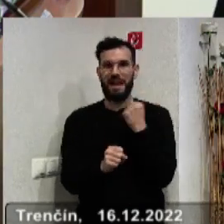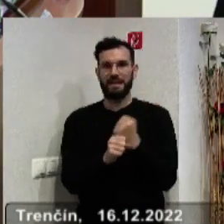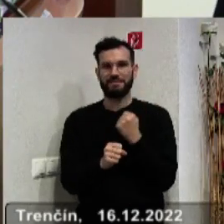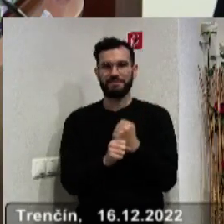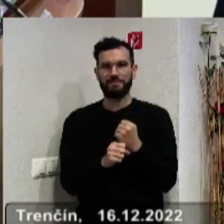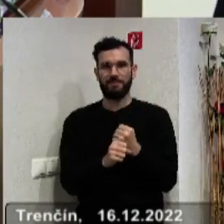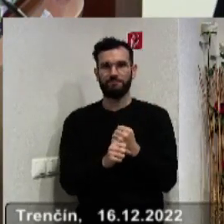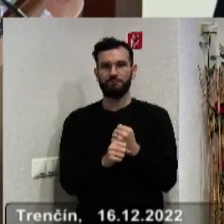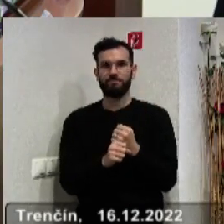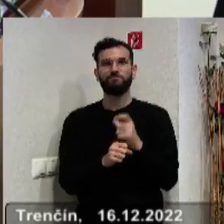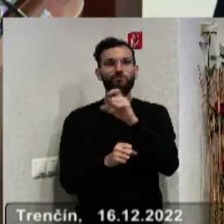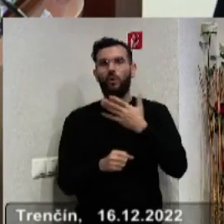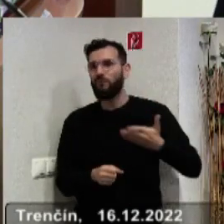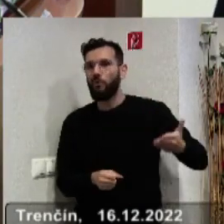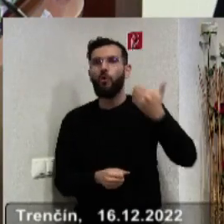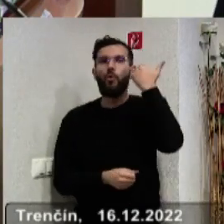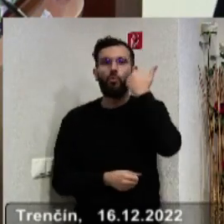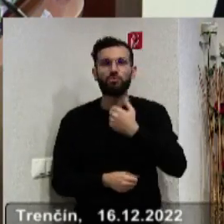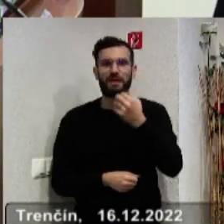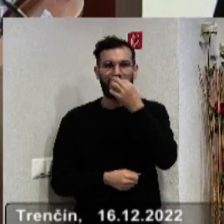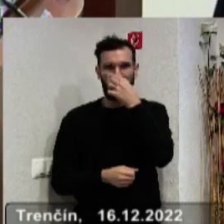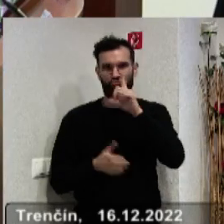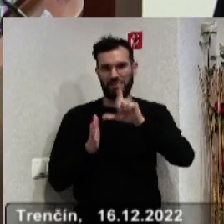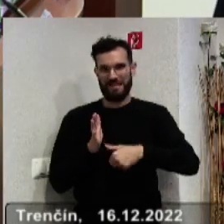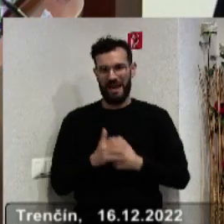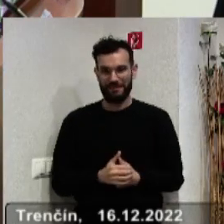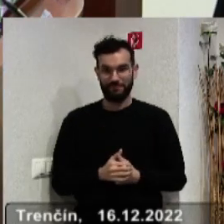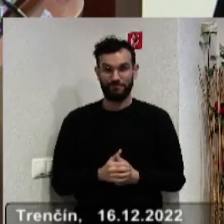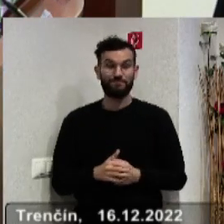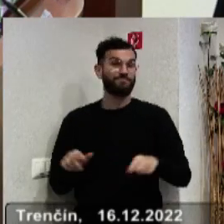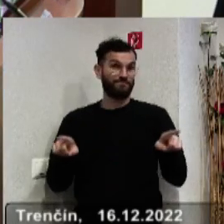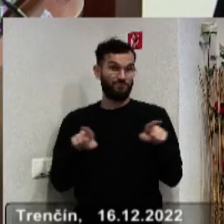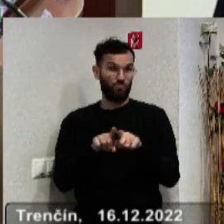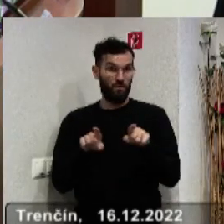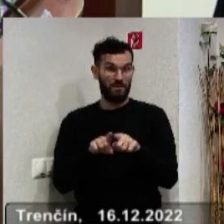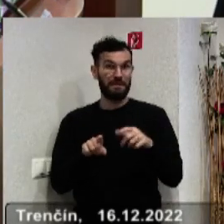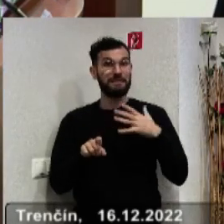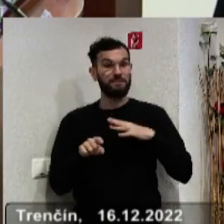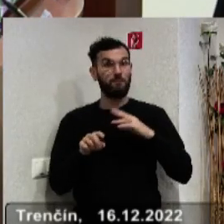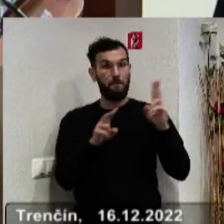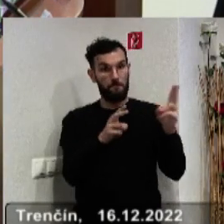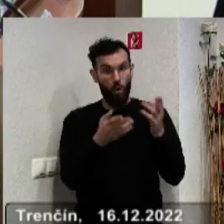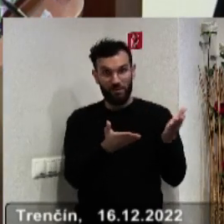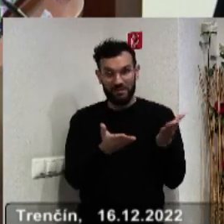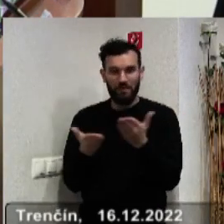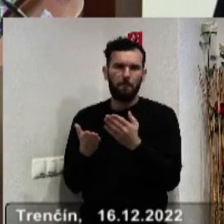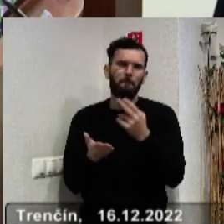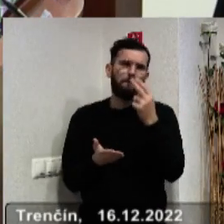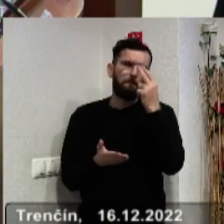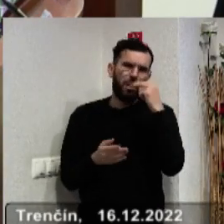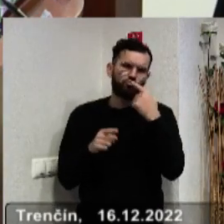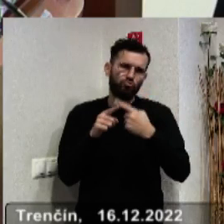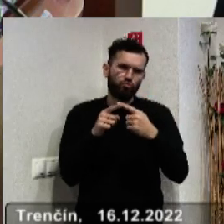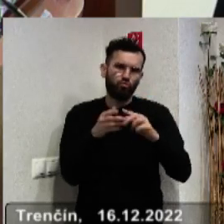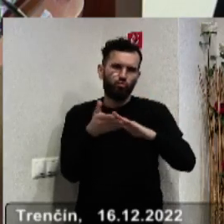pre obyvateľov Trenčanského kraja. A zároveň mi dovolte vás pozvať na také malé